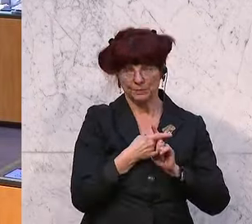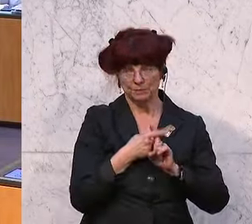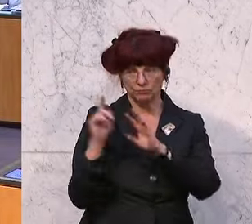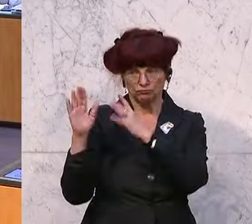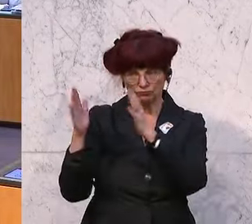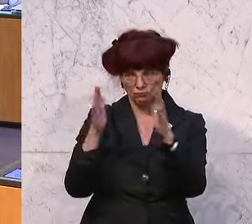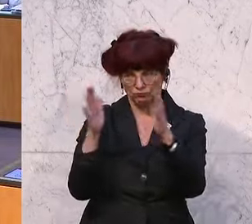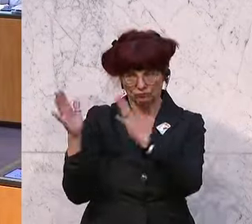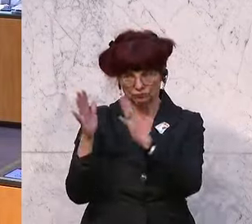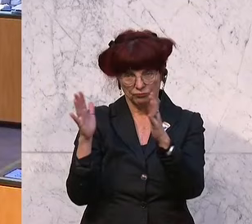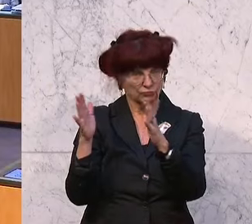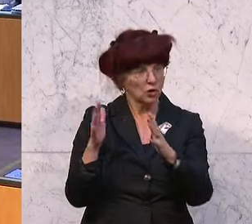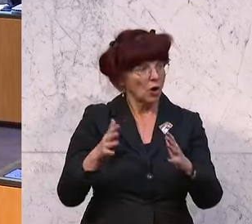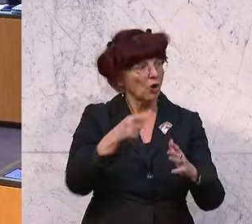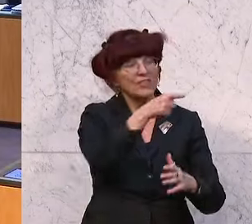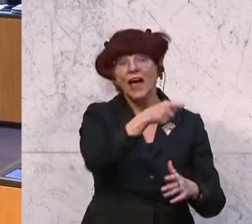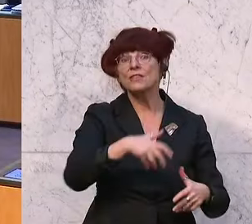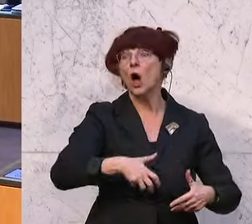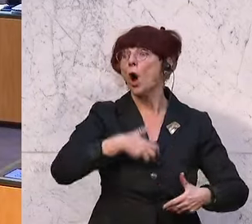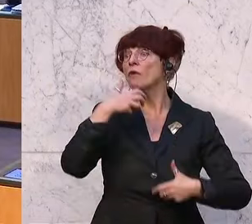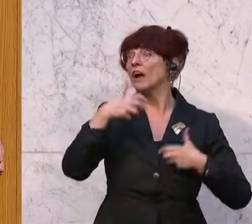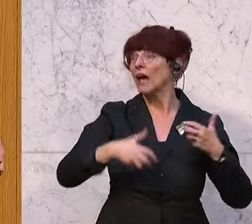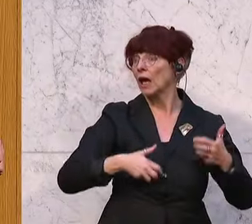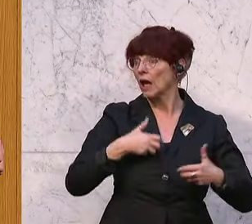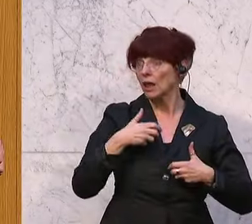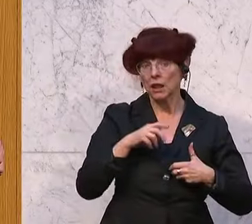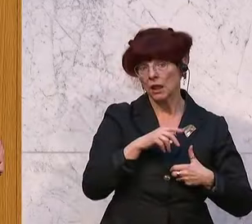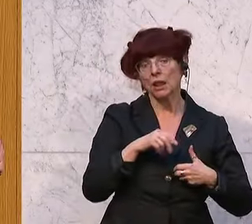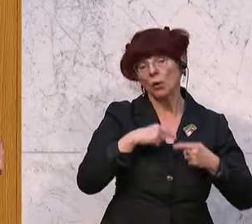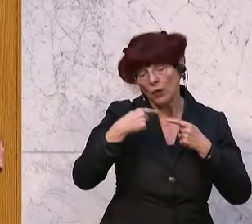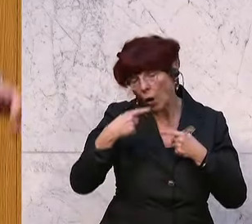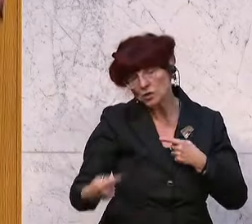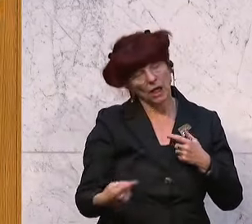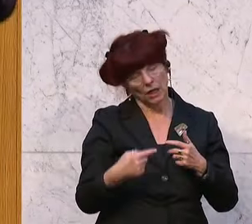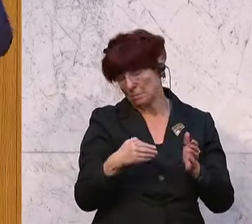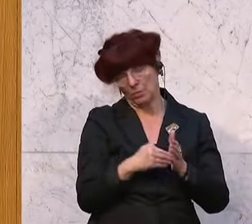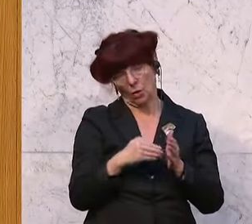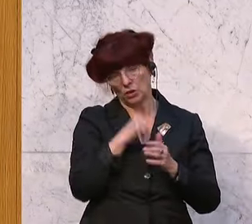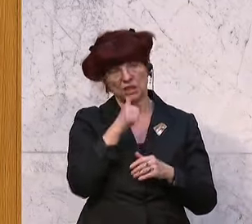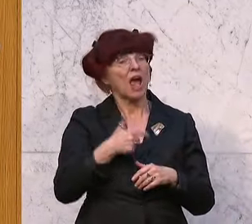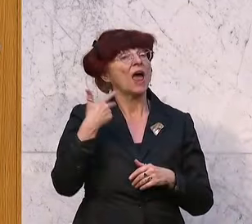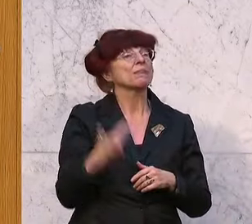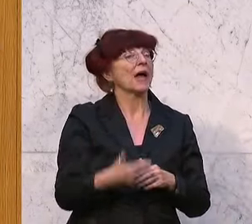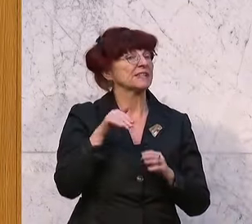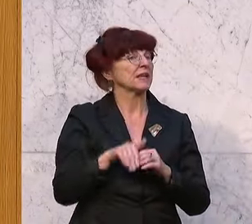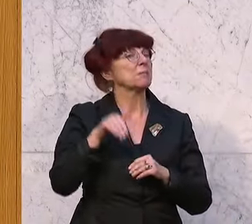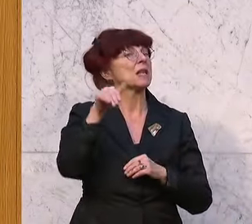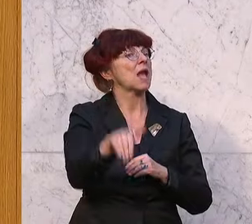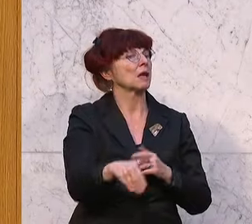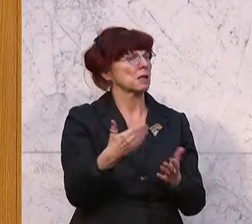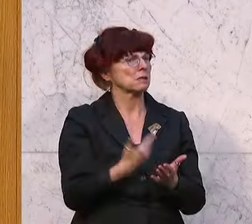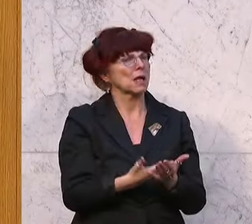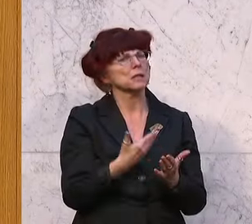Und mit Ihren Ausreden. Und mit Ihren Ausreden brauchen Sie auch nicht mehr daherkommen. Das höre ich jetzt. Ja, die 30 Milliarden, das ist deswegen,